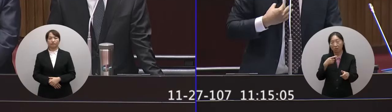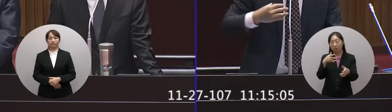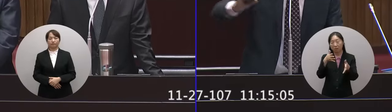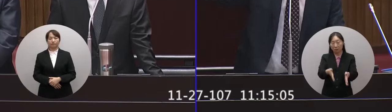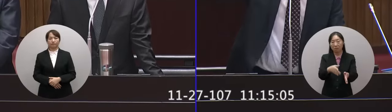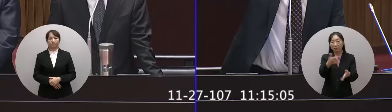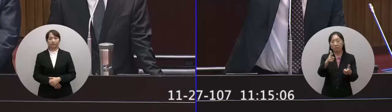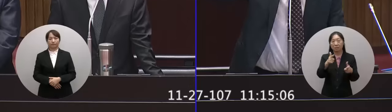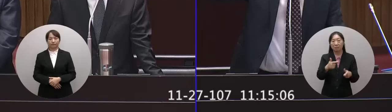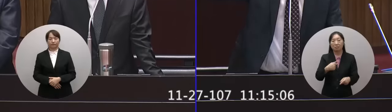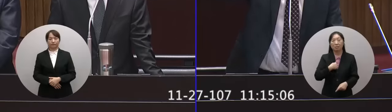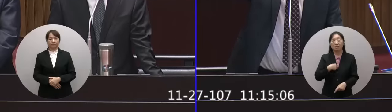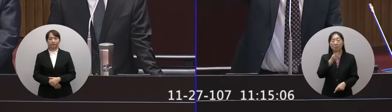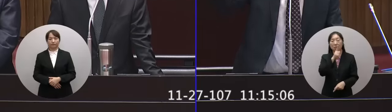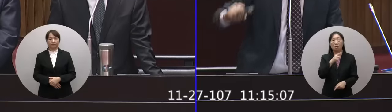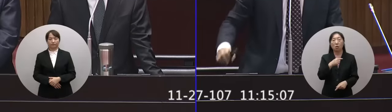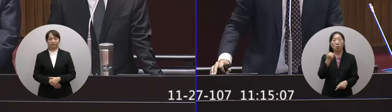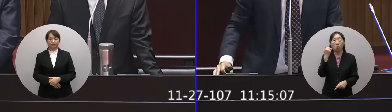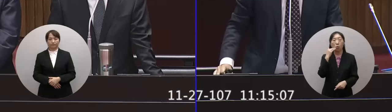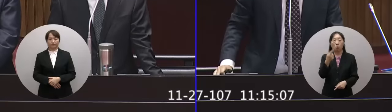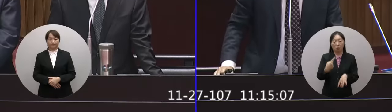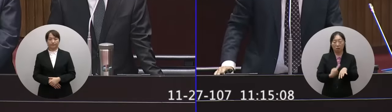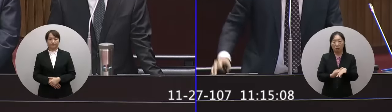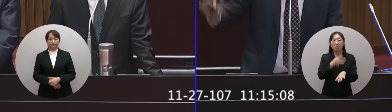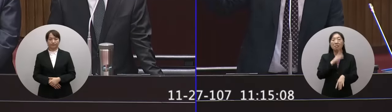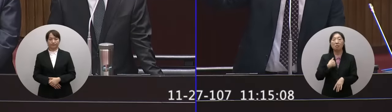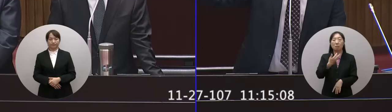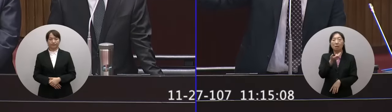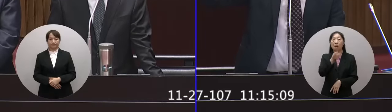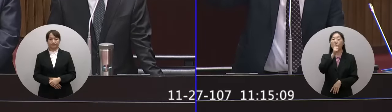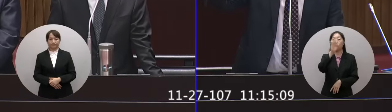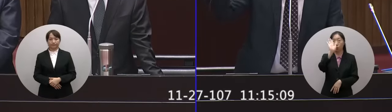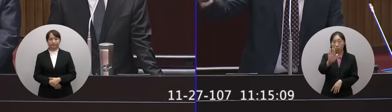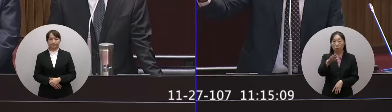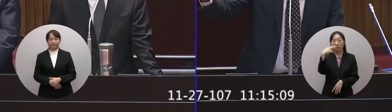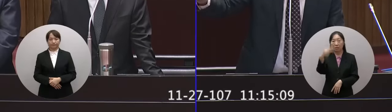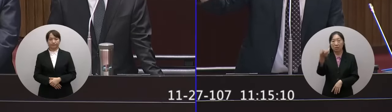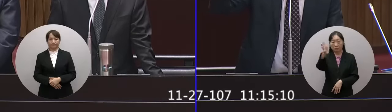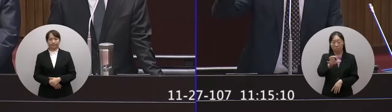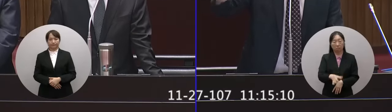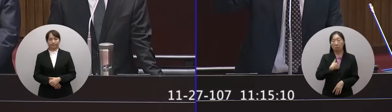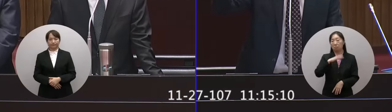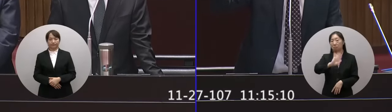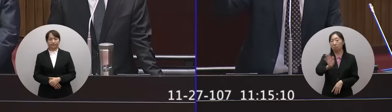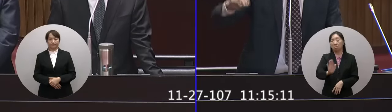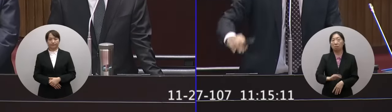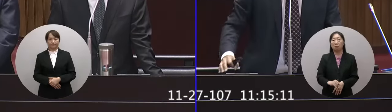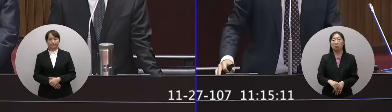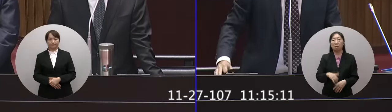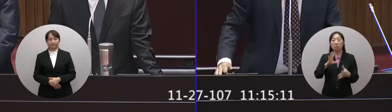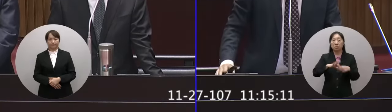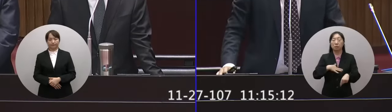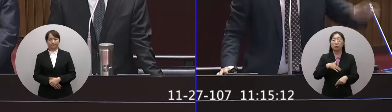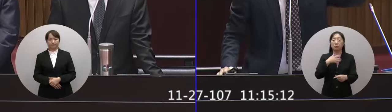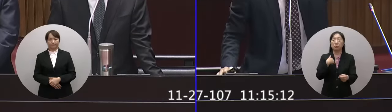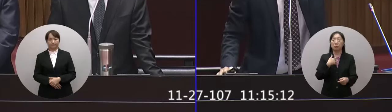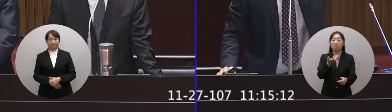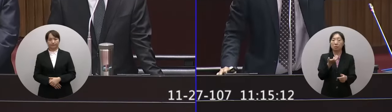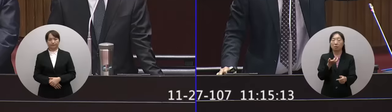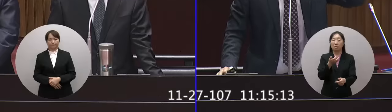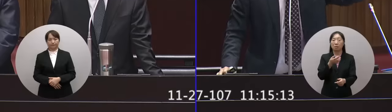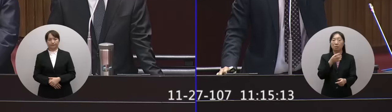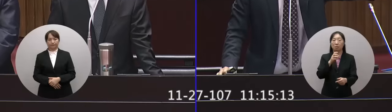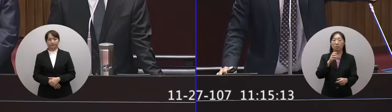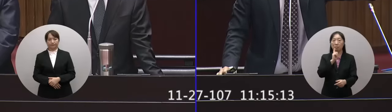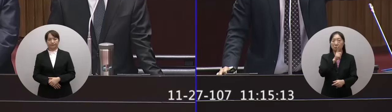是我講過的事情我不會再重講我講過的事情成立還是不成立所有